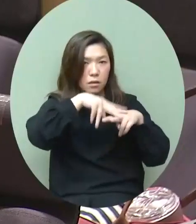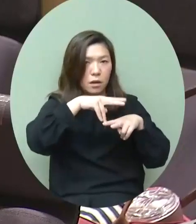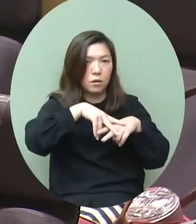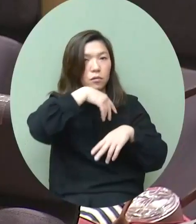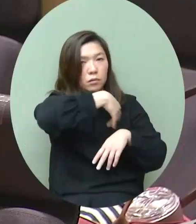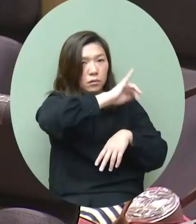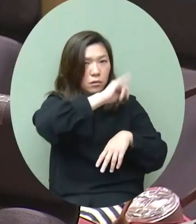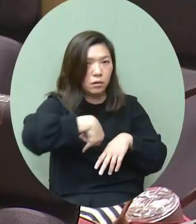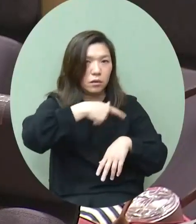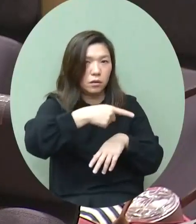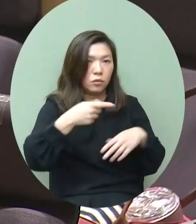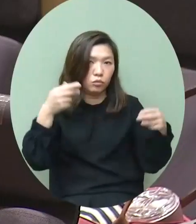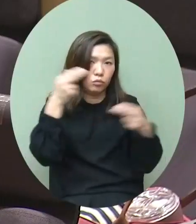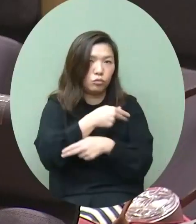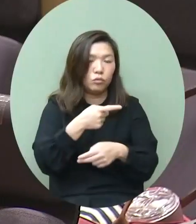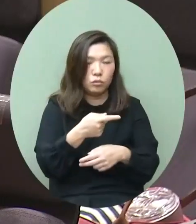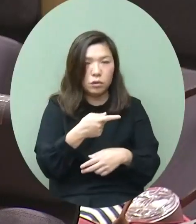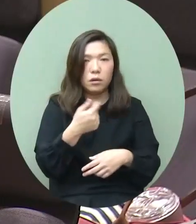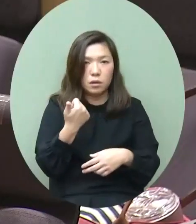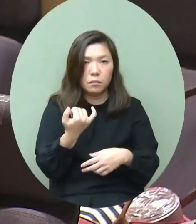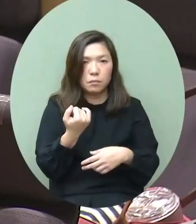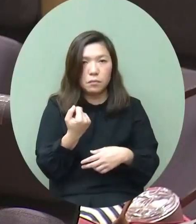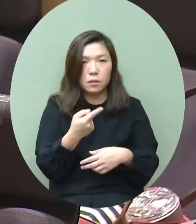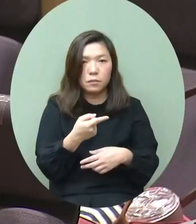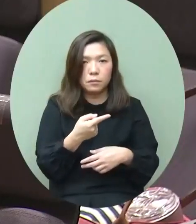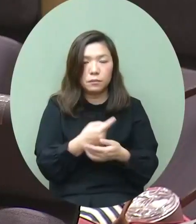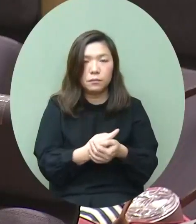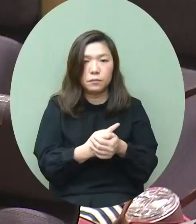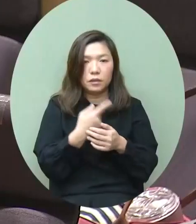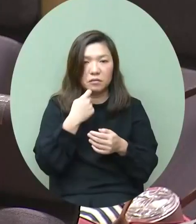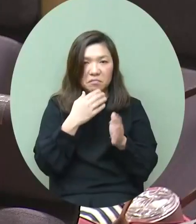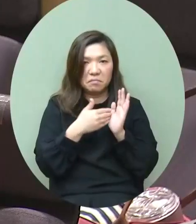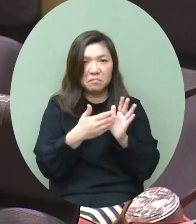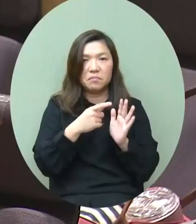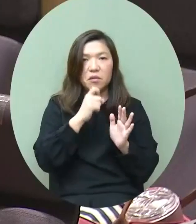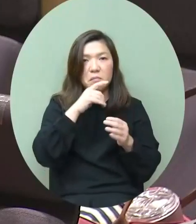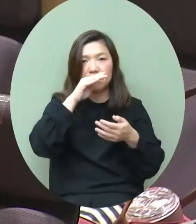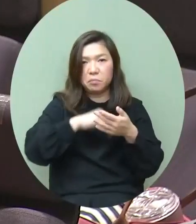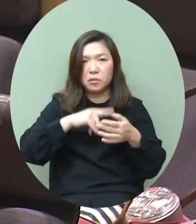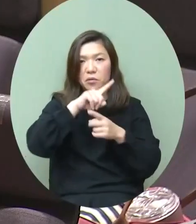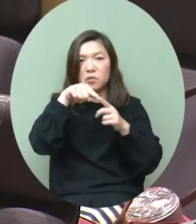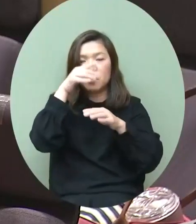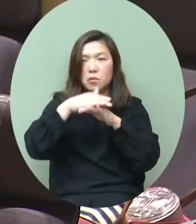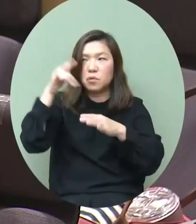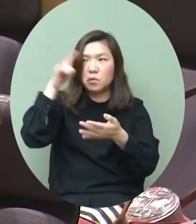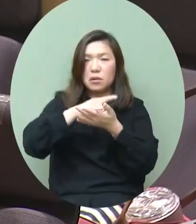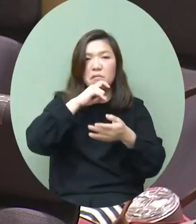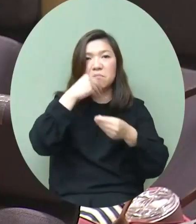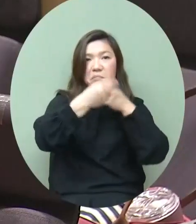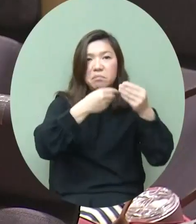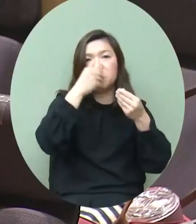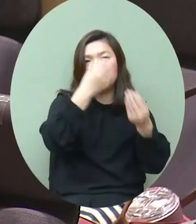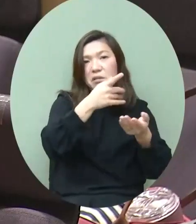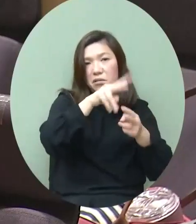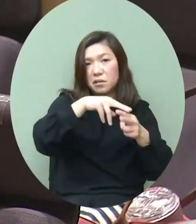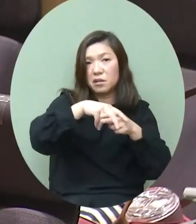去做一個恢復一個正常的通關即以避免我們成為一個缺口去輸入到一些疫情給國家另外